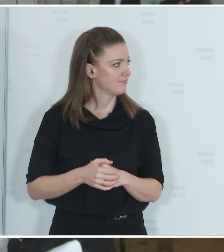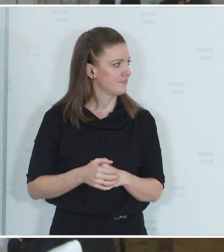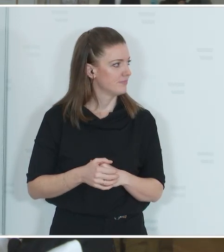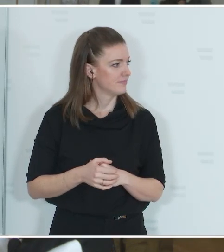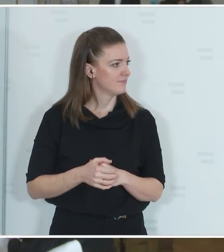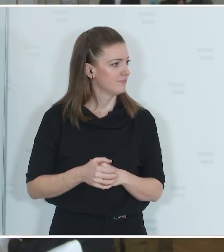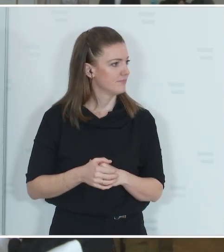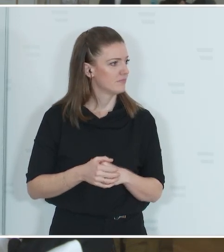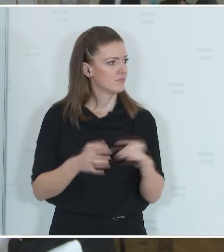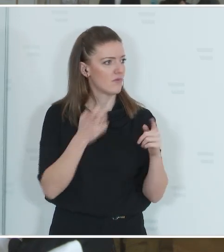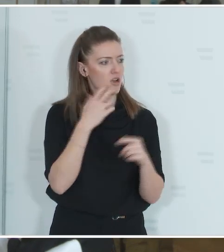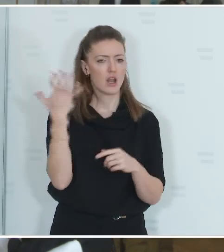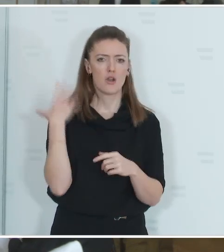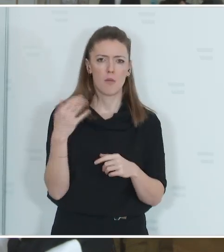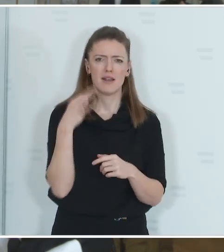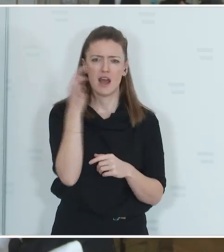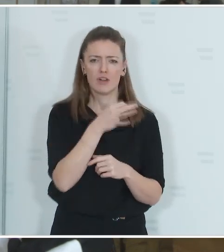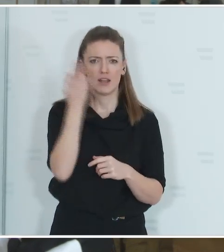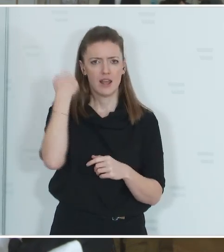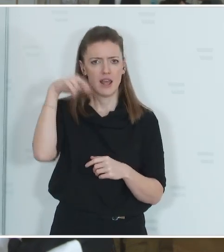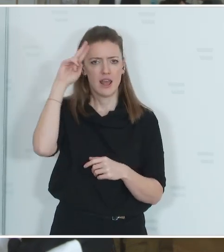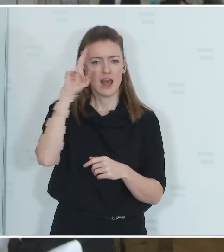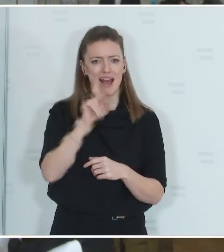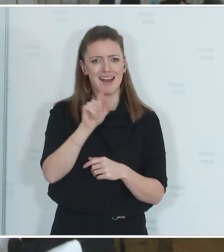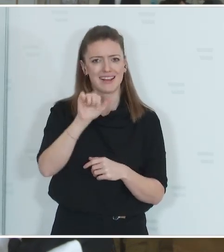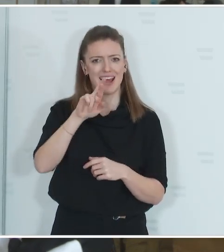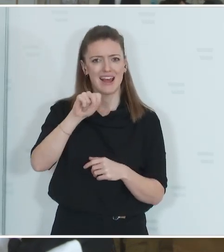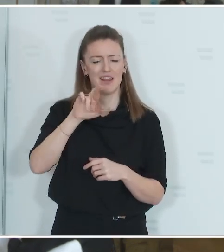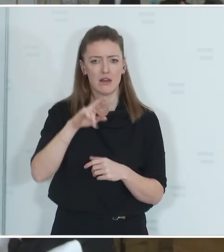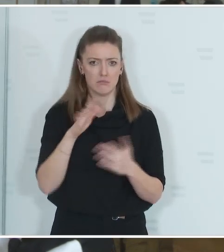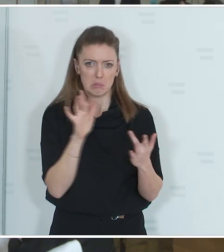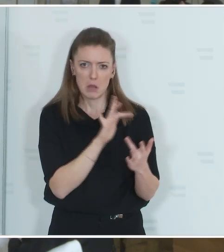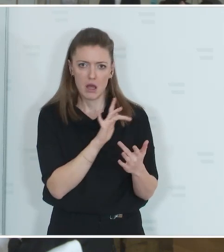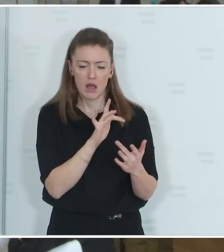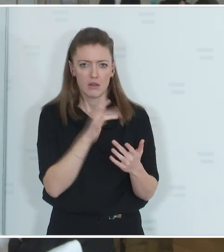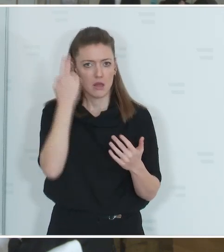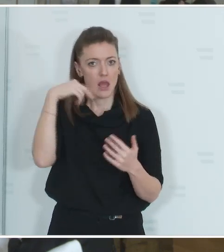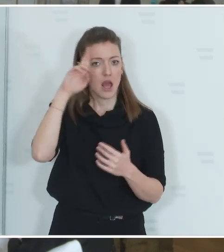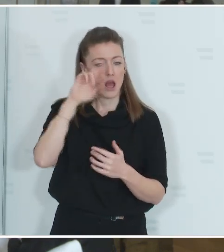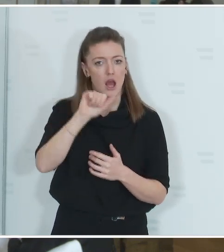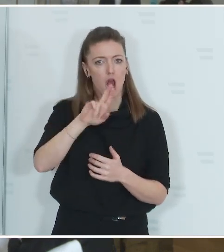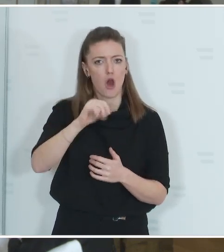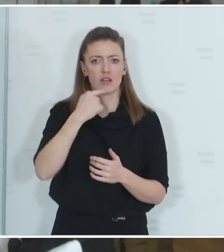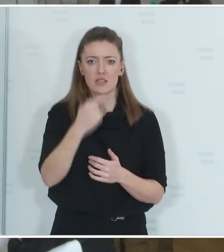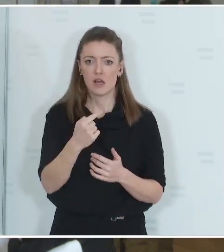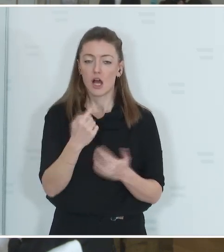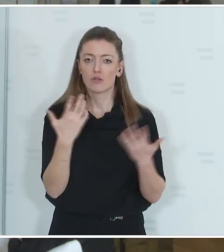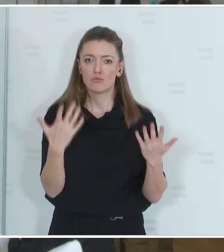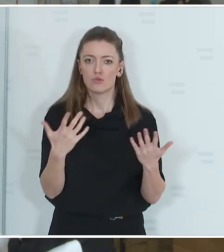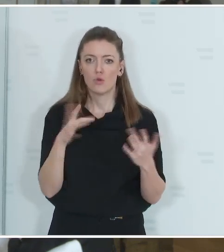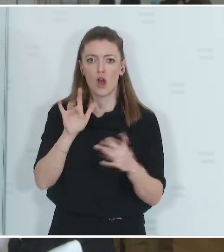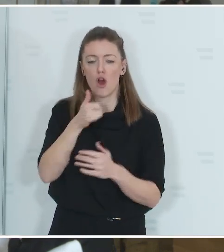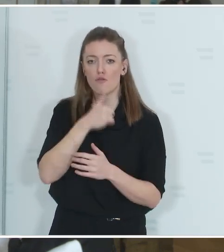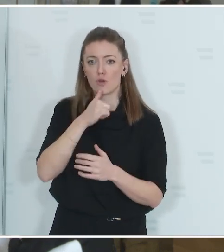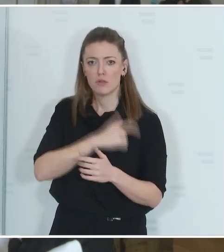wollte aber dennoch noch einmal nachfragen an den Herrn Kanner. heißt, mit wem wollen Sie, der Herr Rauch hat gesagt, er will das, mit den Grünen